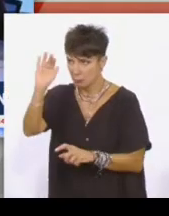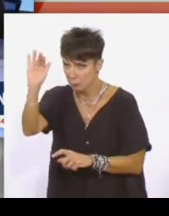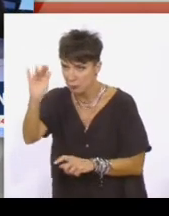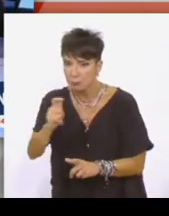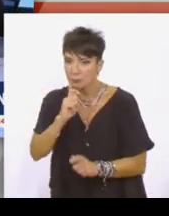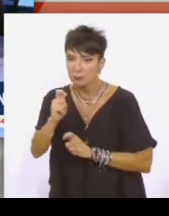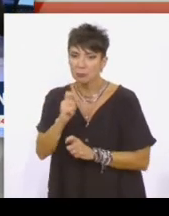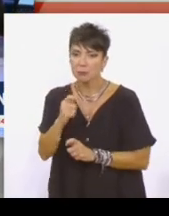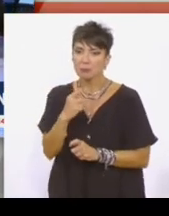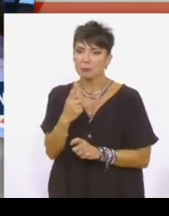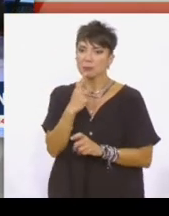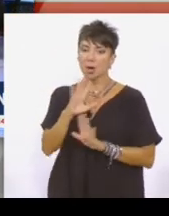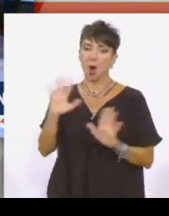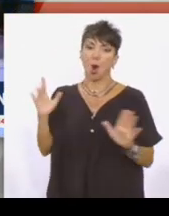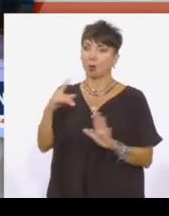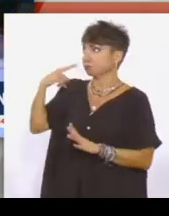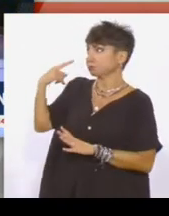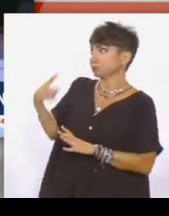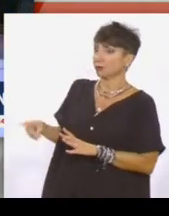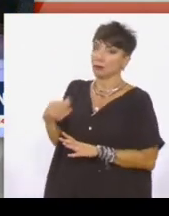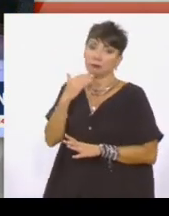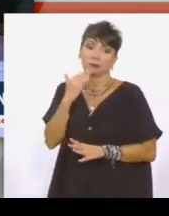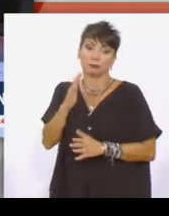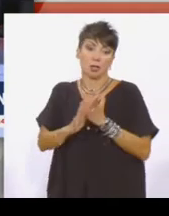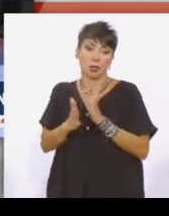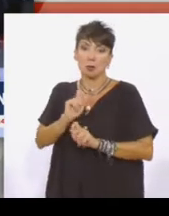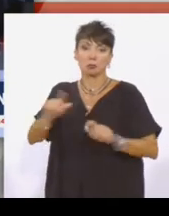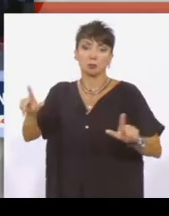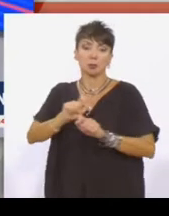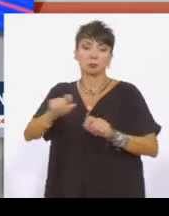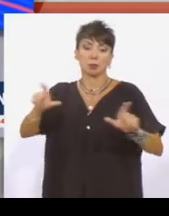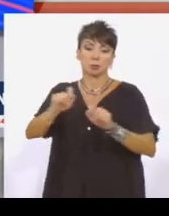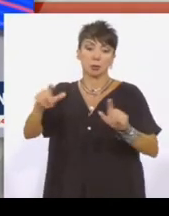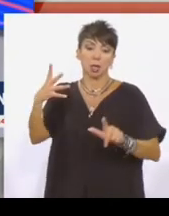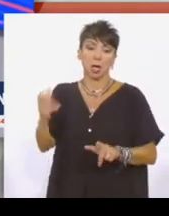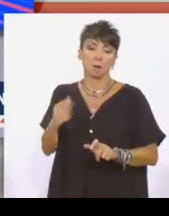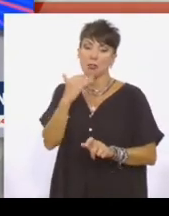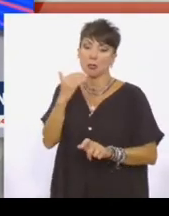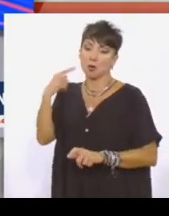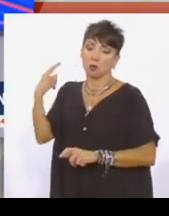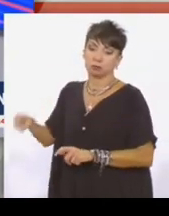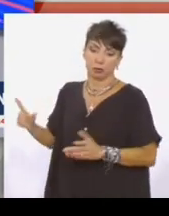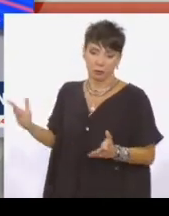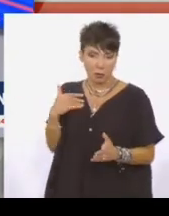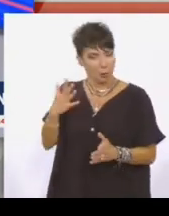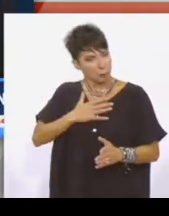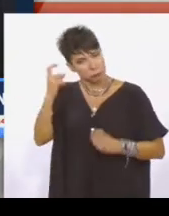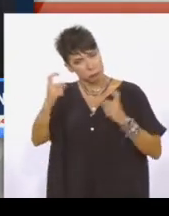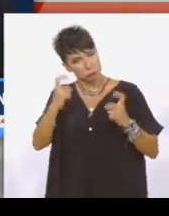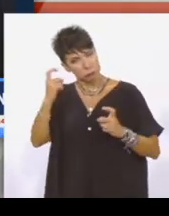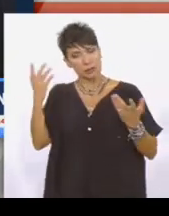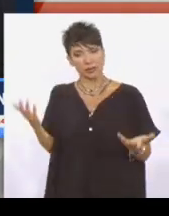μπορούσαμε γενικώς και αορίστως να προσβάλλουμε ένα τουρκικό σποτ. Υπάρχουν πολλά τουρκικά σπροτ. Και εγώ αναρωτιέμαι,